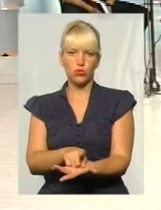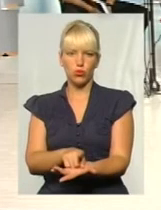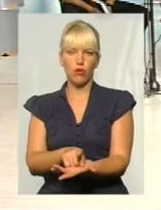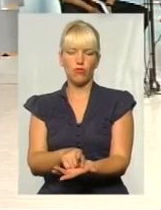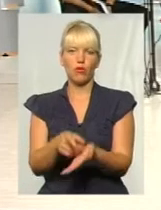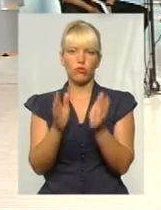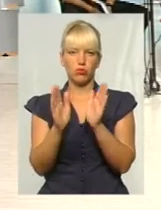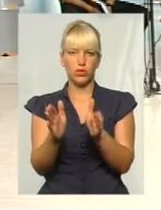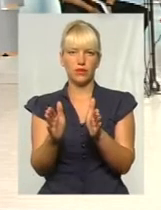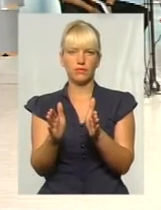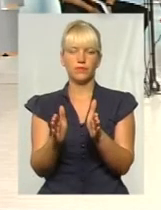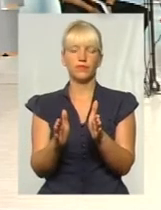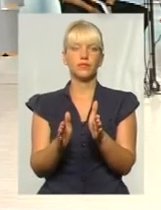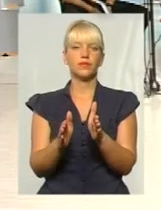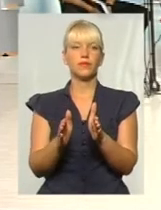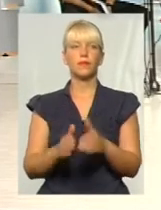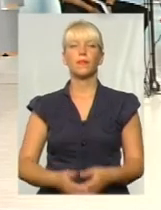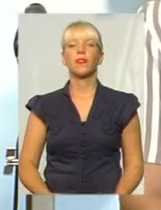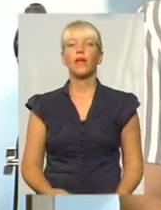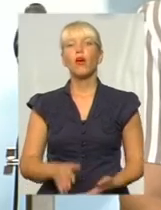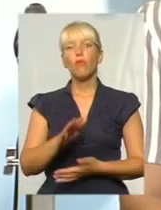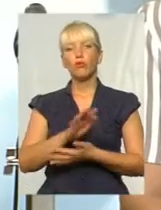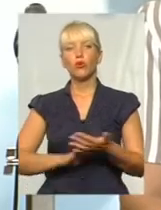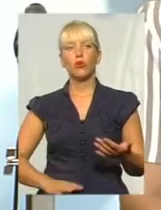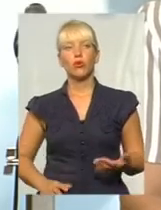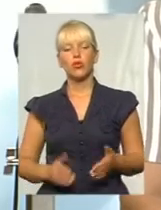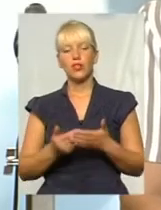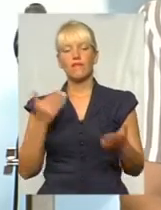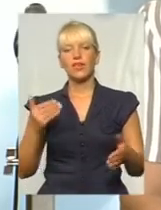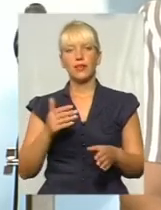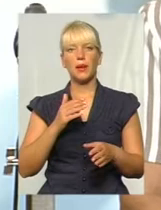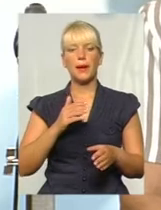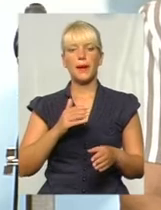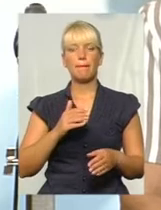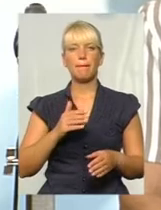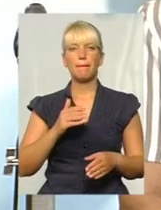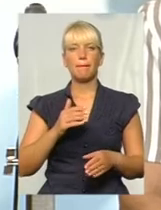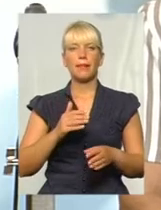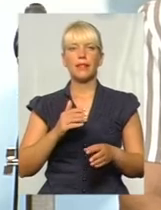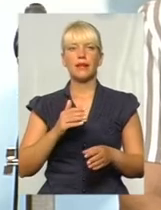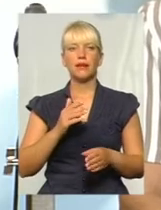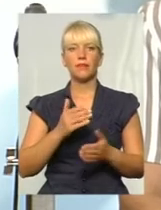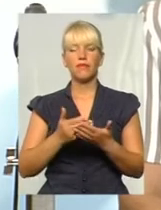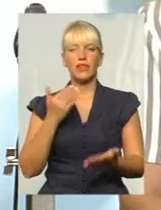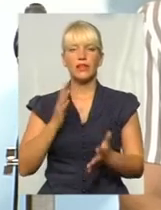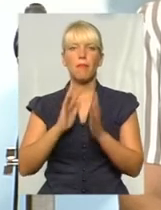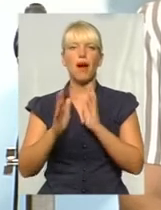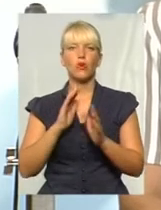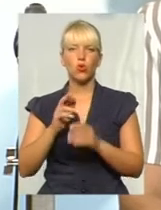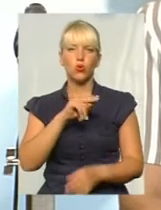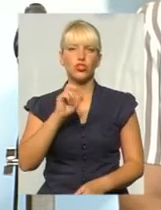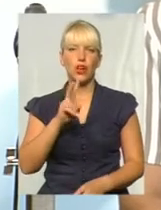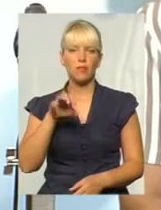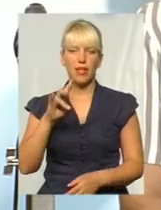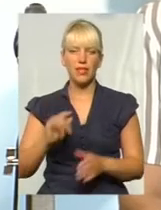буде продовжена від парку Чекмана. Велодоріжка, зараз